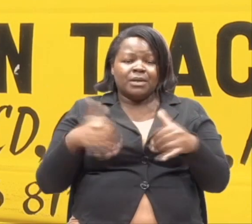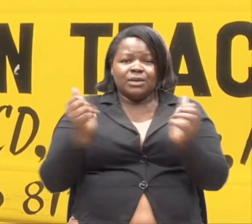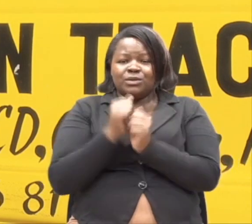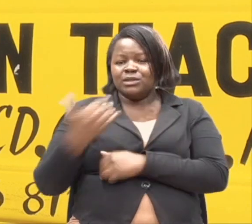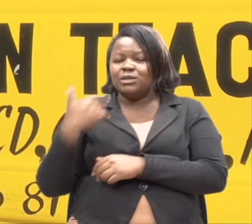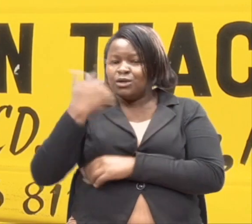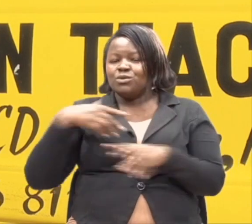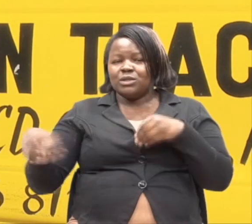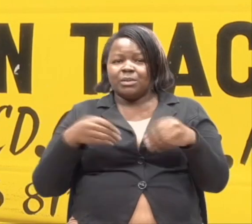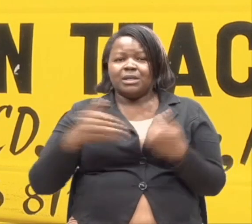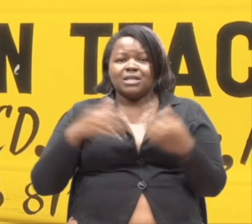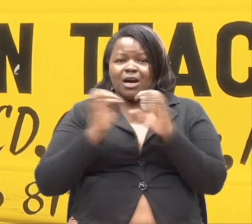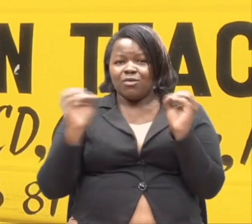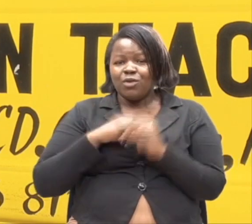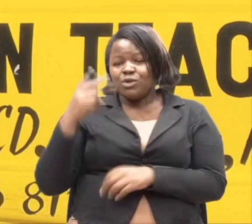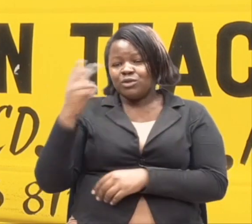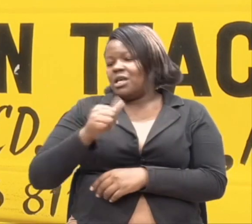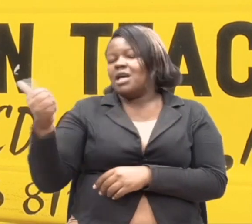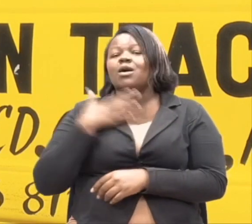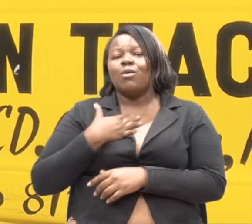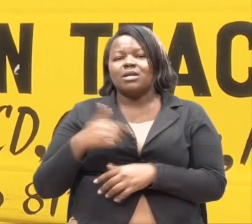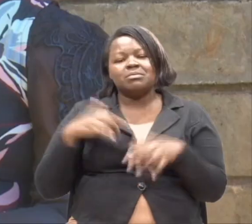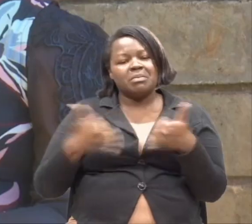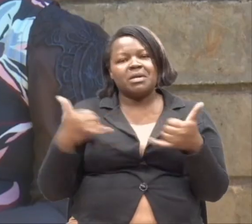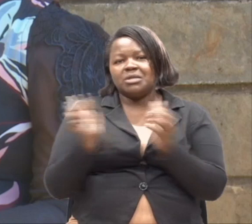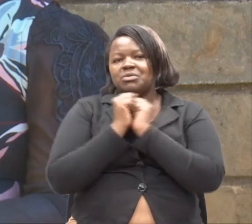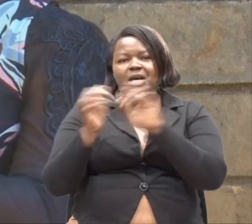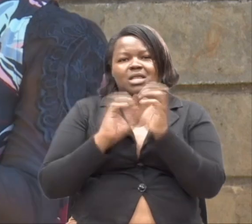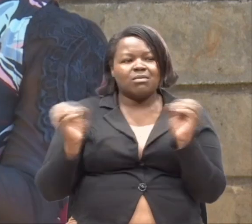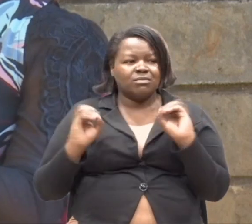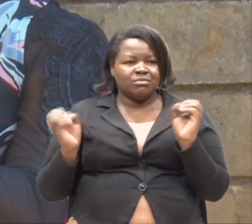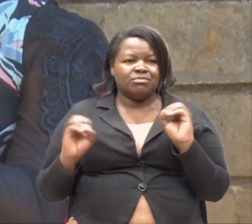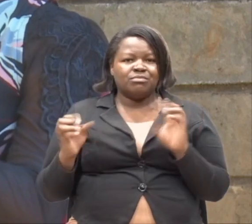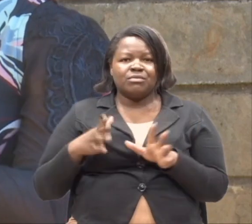wambao hawana ule mabo. Unaona wengine hawataki tucheze pamoja. Wanini.